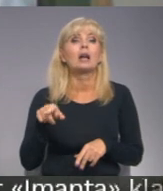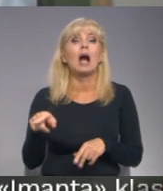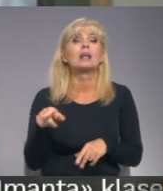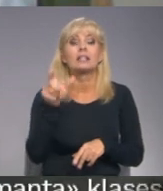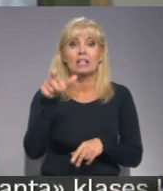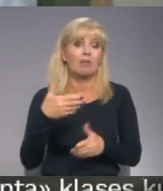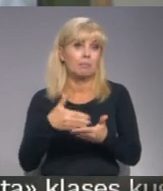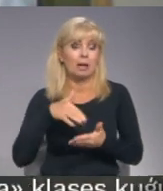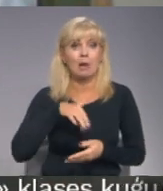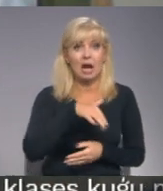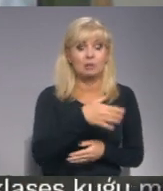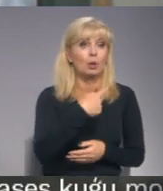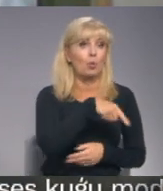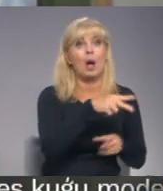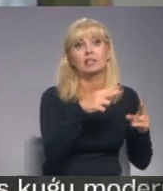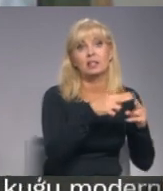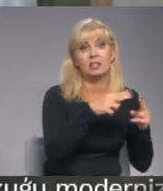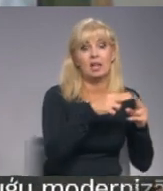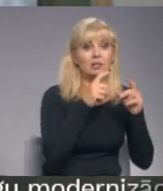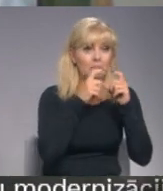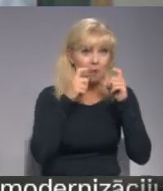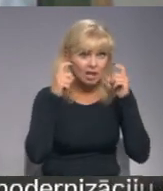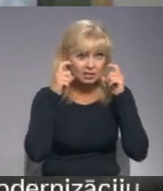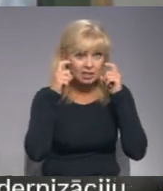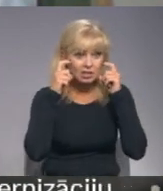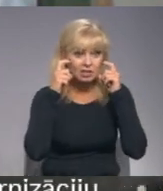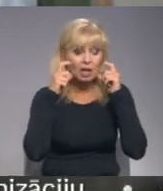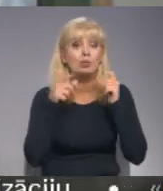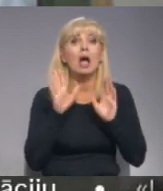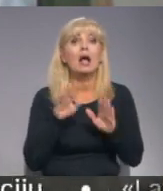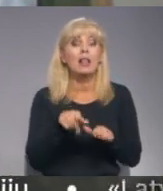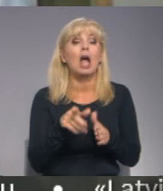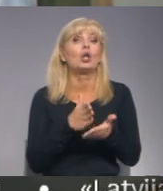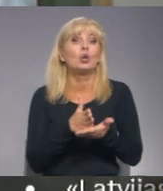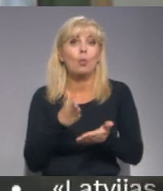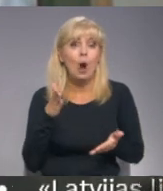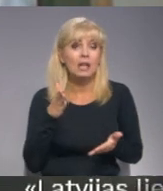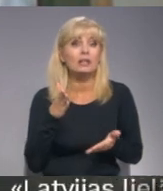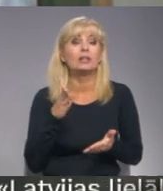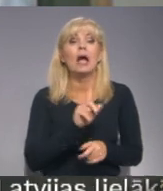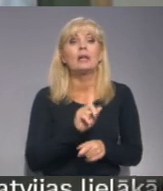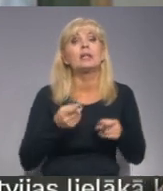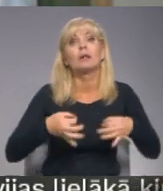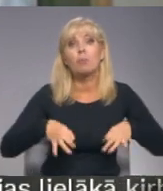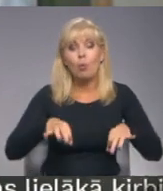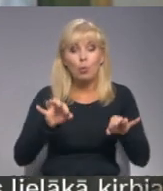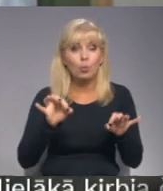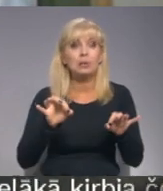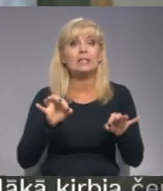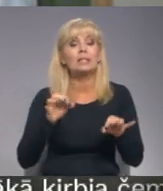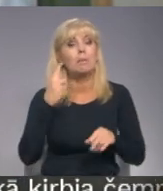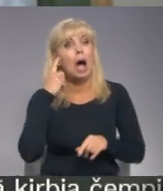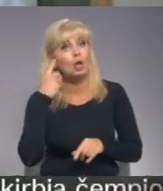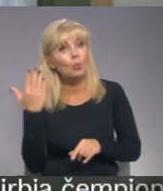ka cilvēks aiziet no šīs saskarsmas ar maskus sejas. Un, lai tas notiktu, man liekas, ir būtiski apsvēt, vai